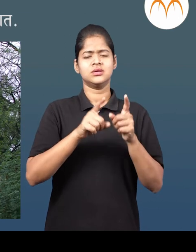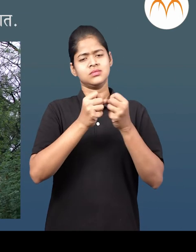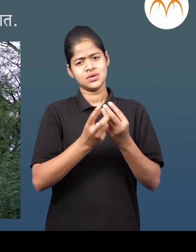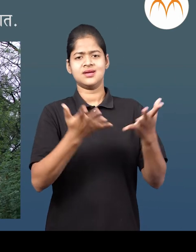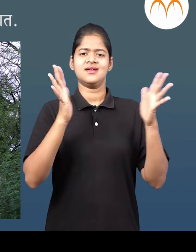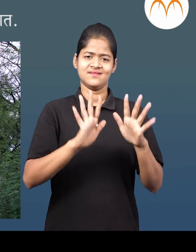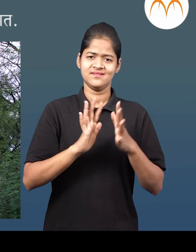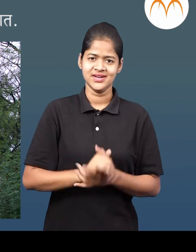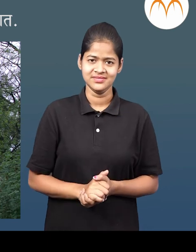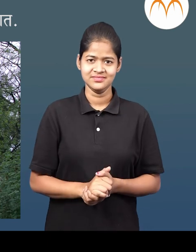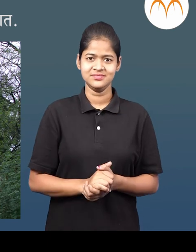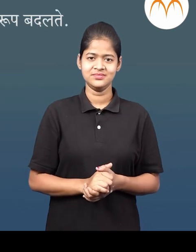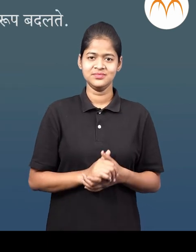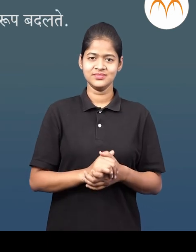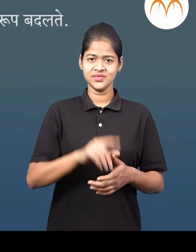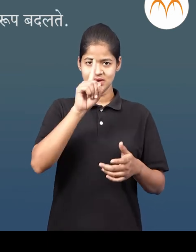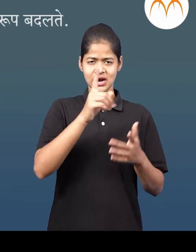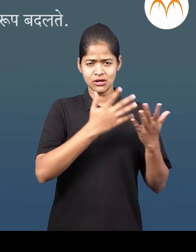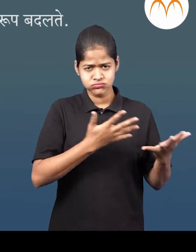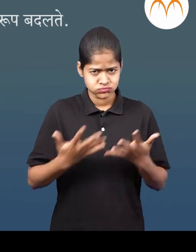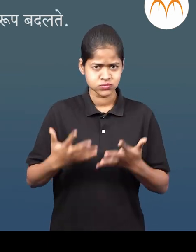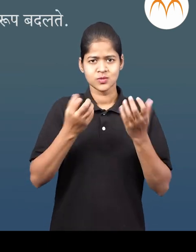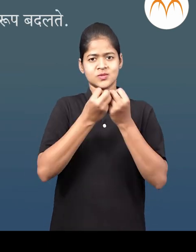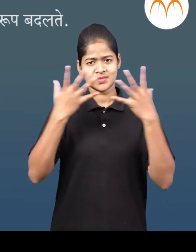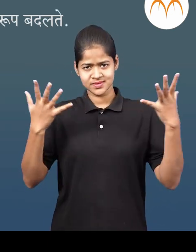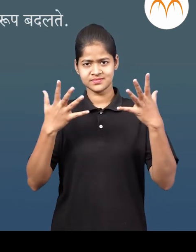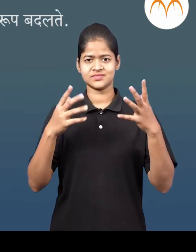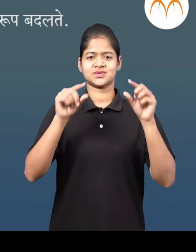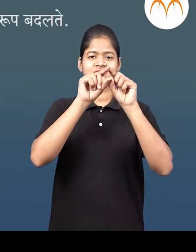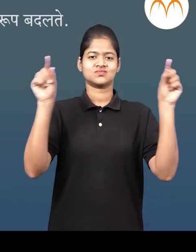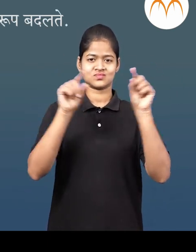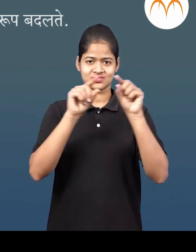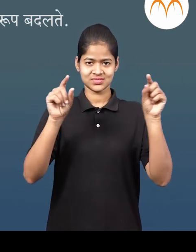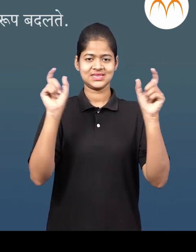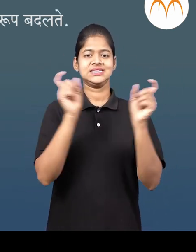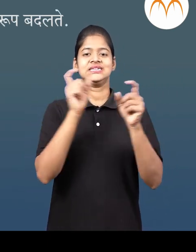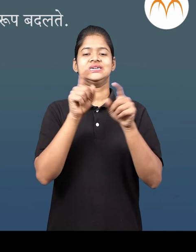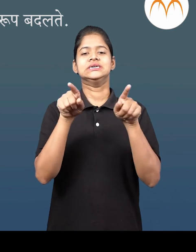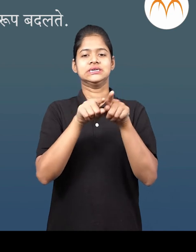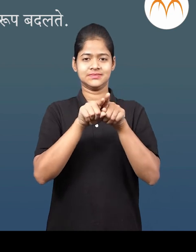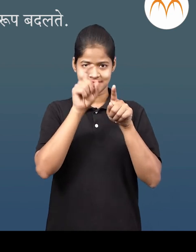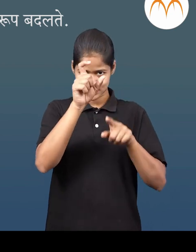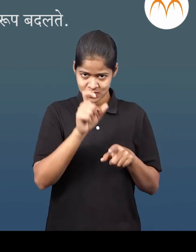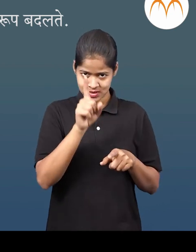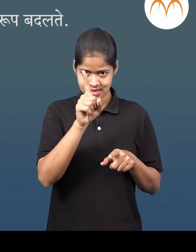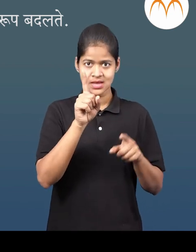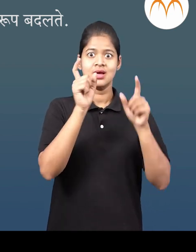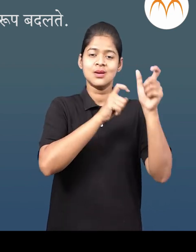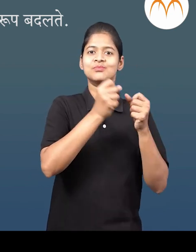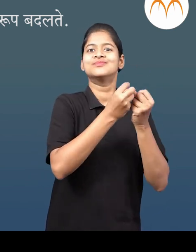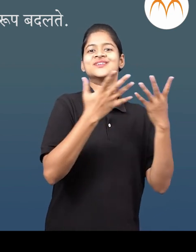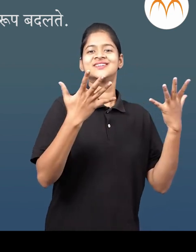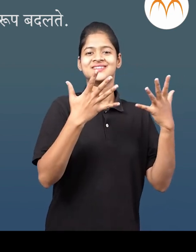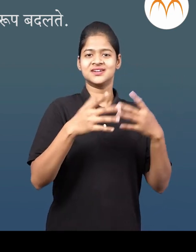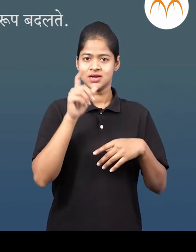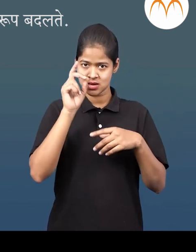देखी लस्तात एक वस्तु आणी अनेक वस्तु सांगताना शब्दाचे रूप बदलते जसे एक मानूस अनेक